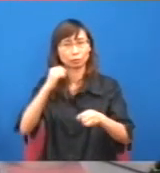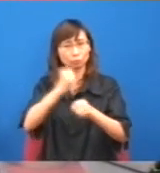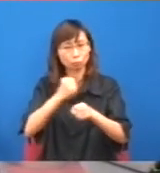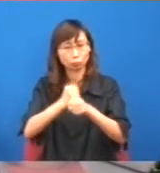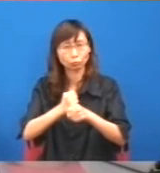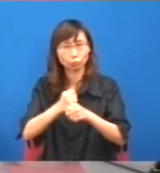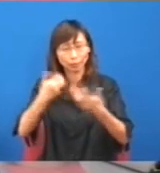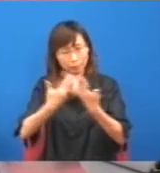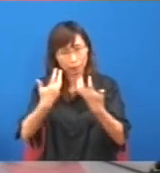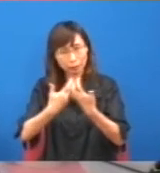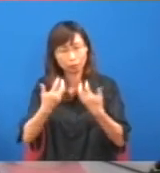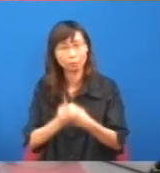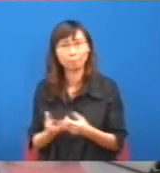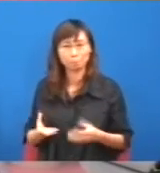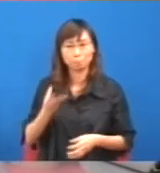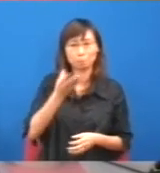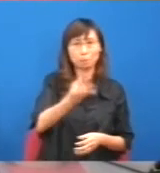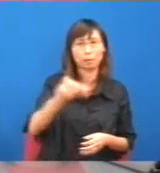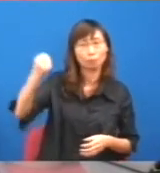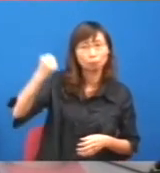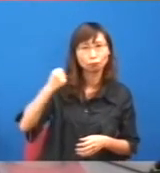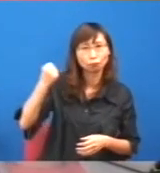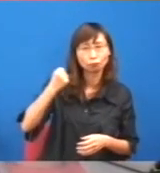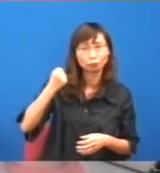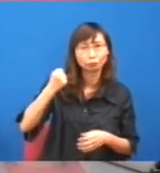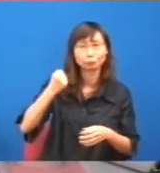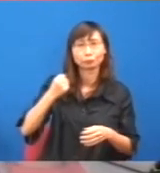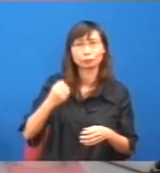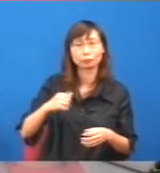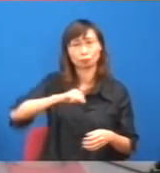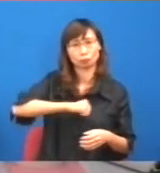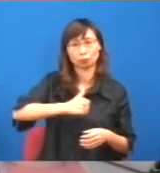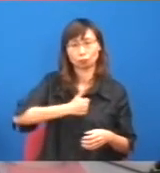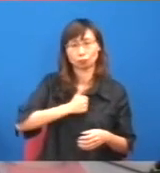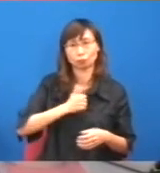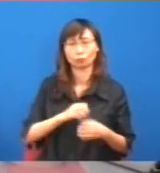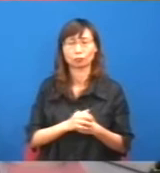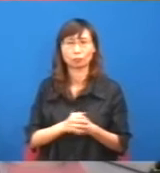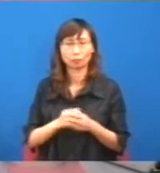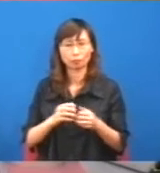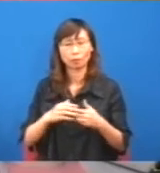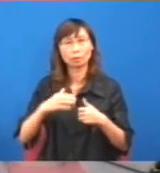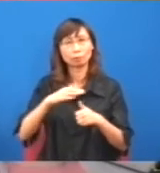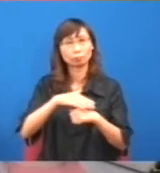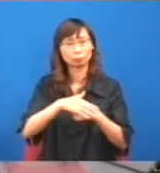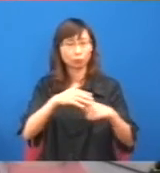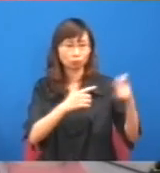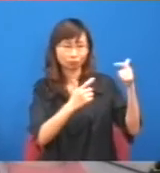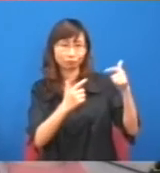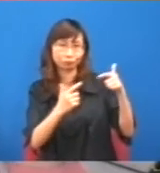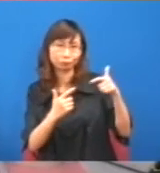權數,而加回路方,到底有沒有利呢,當然有利,因為這個保持我們內部消費力,都很重要的原因,